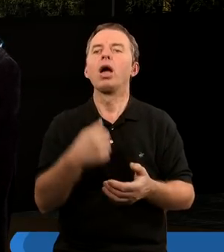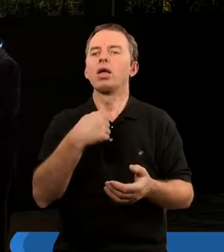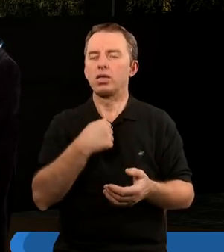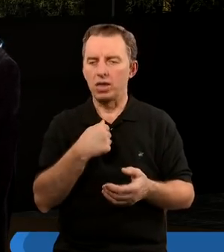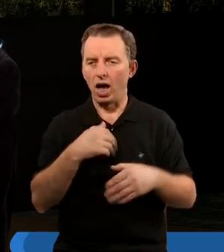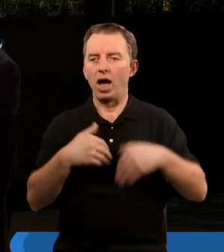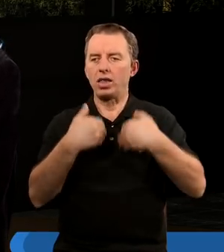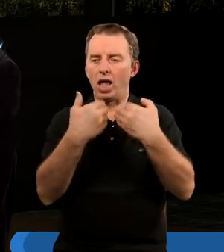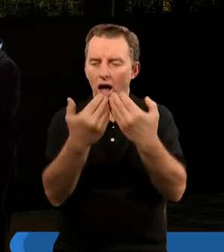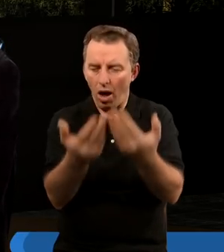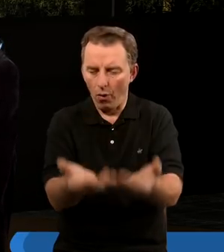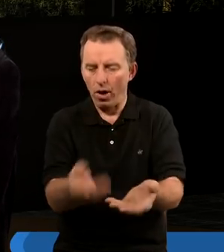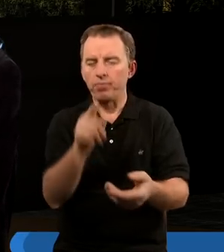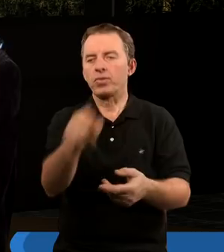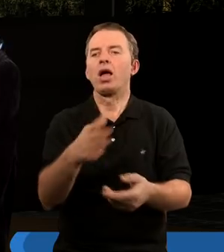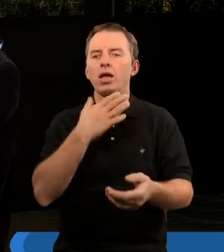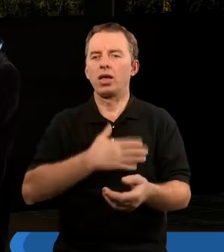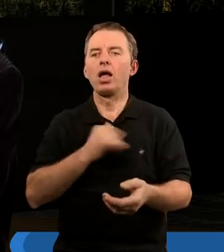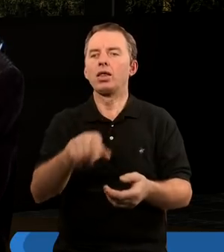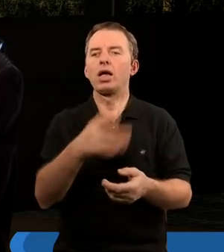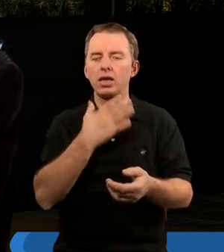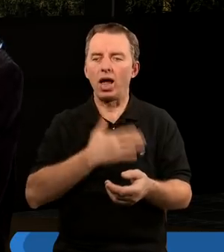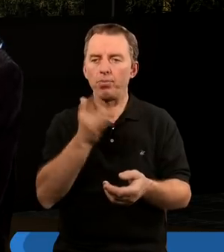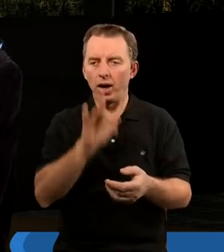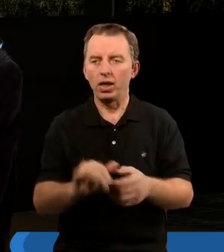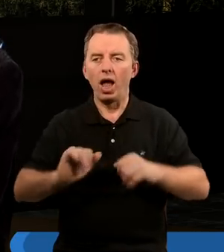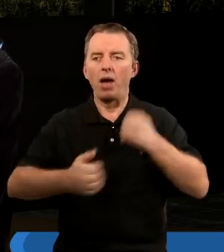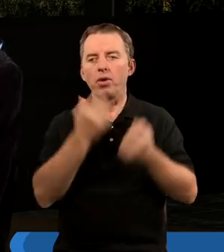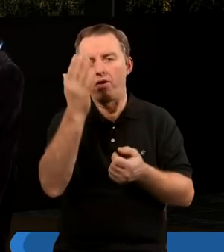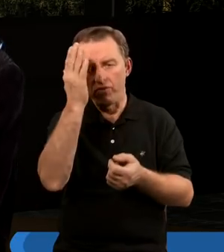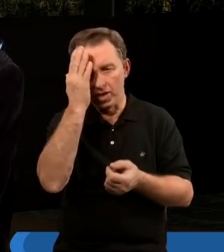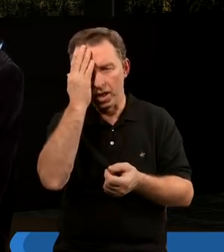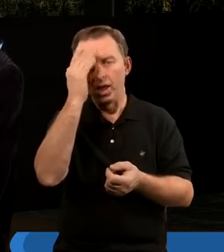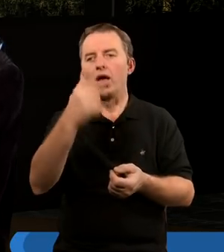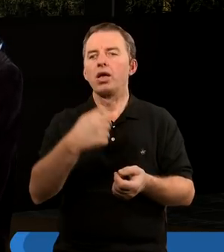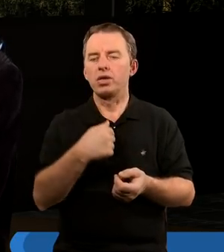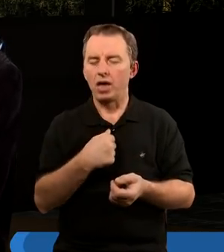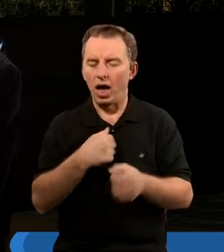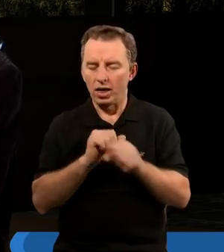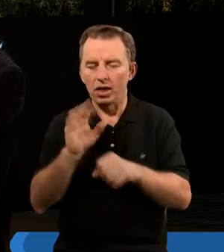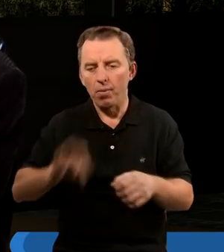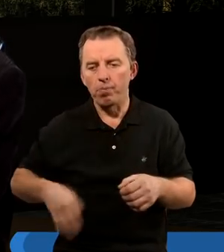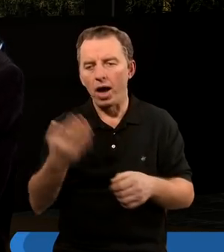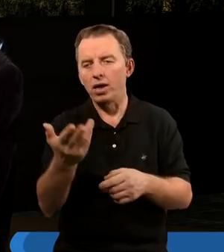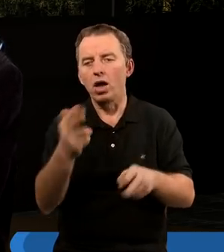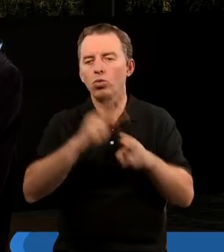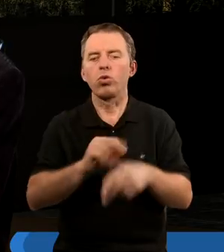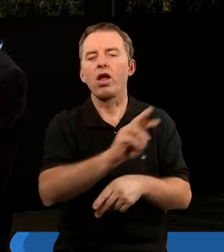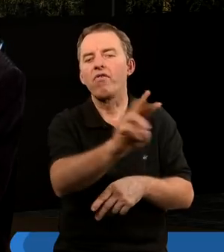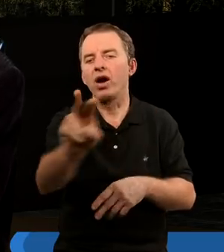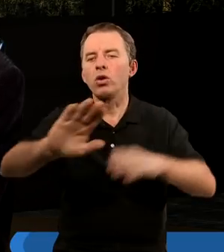ja dałem ten sabbat, czy te sabaty, abyście wiedzieli, że ja jestem Panem, który was